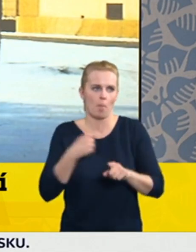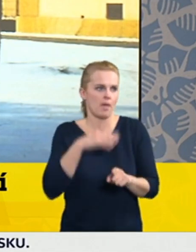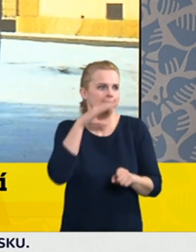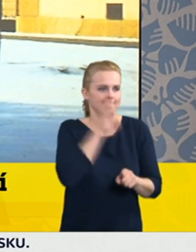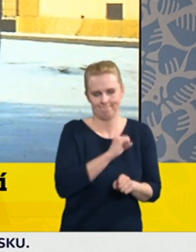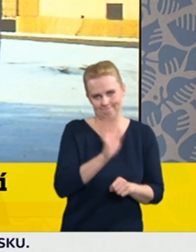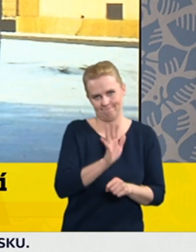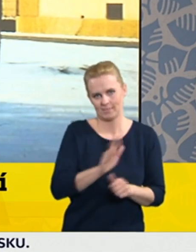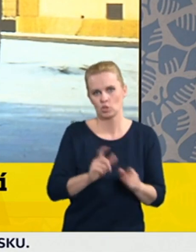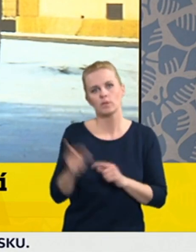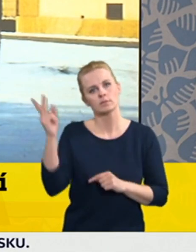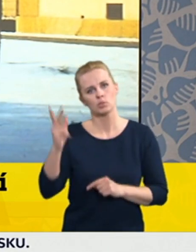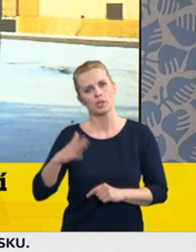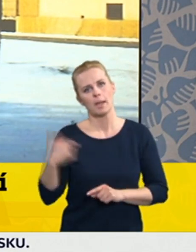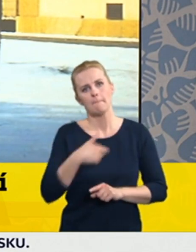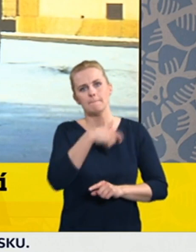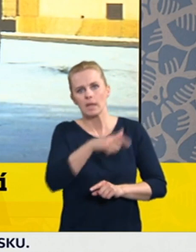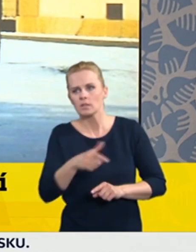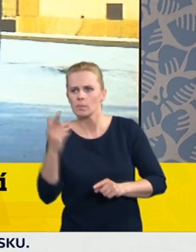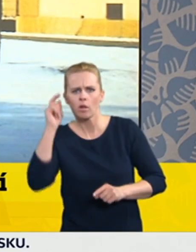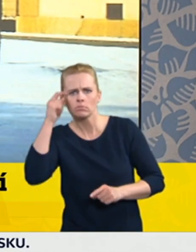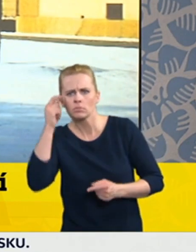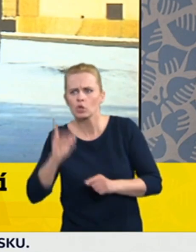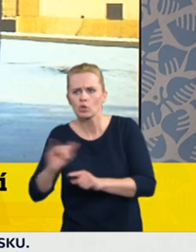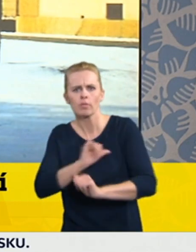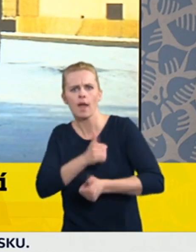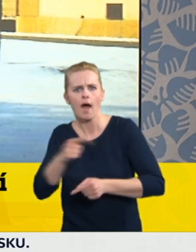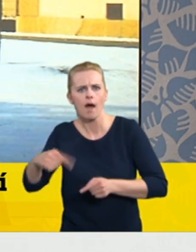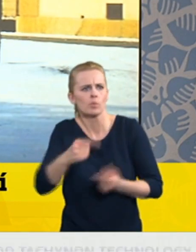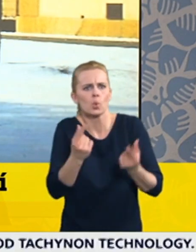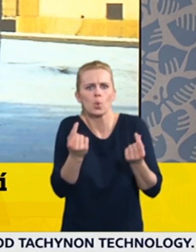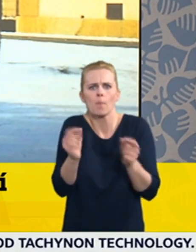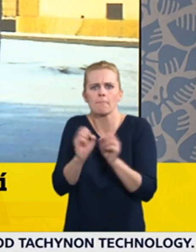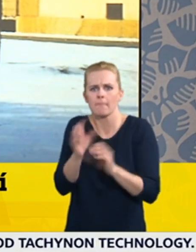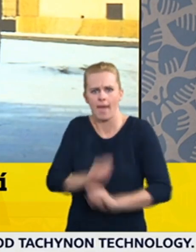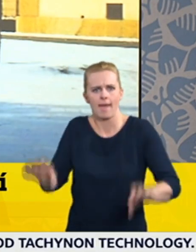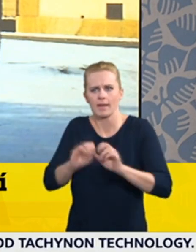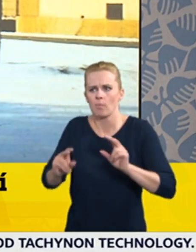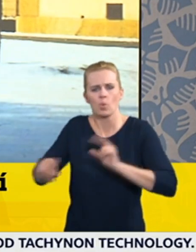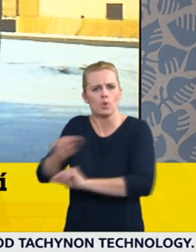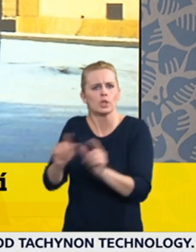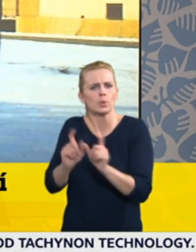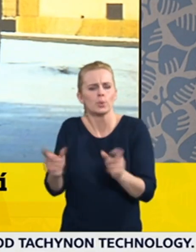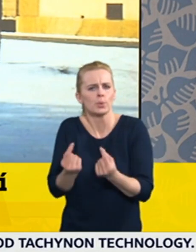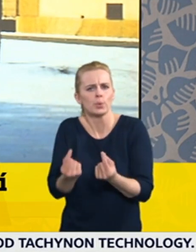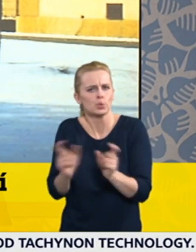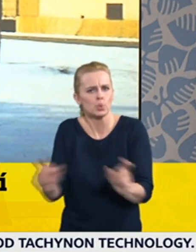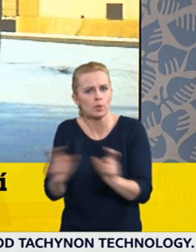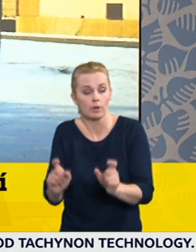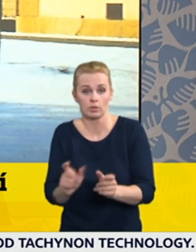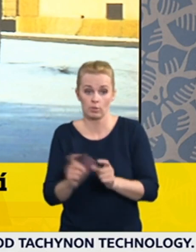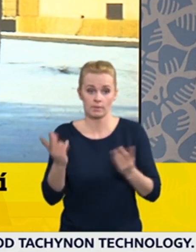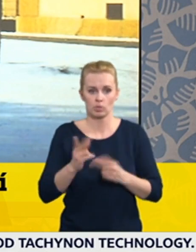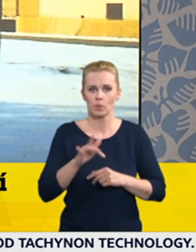zajímalo, zda to tedy někdo navrhuje nebo jak se to v tom věřeném prostoru vzalo, protože samozřejmě platí to, že ne všechno, co je na internetu,